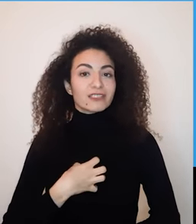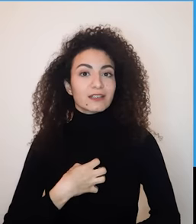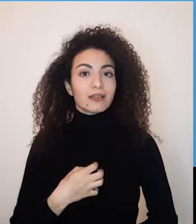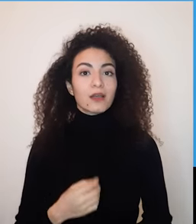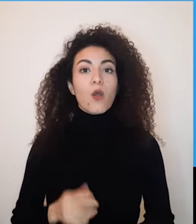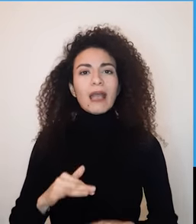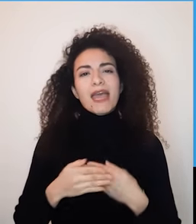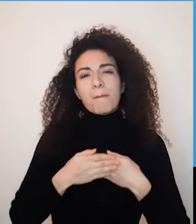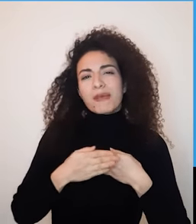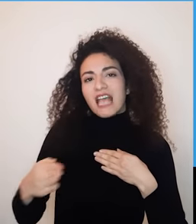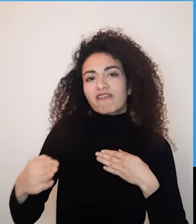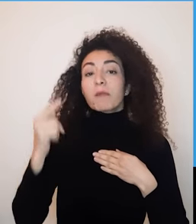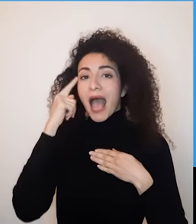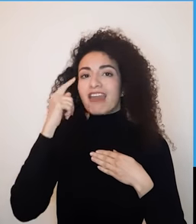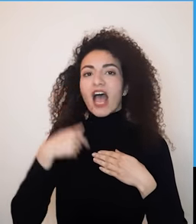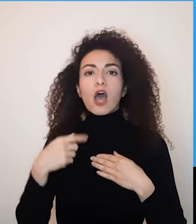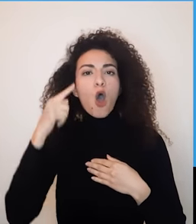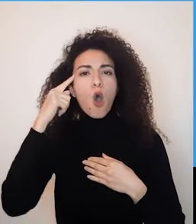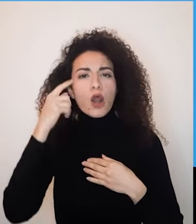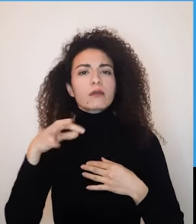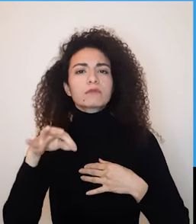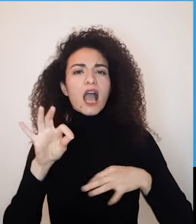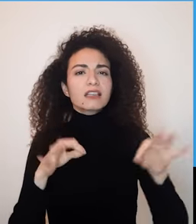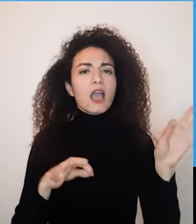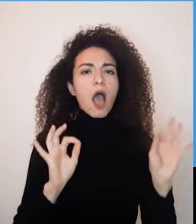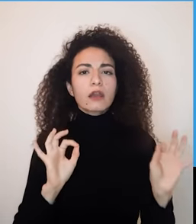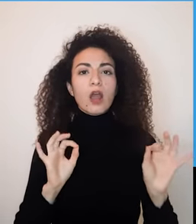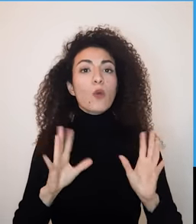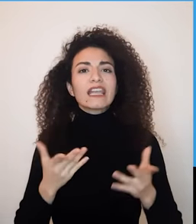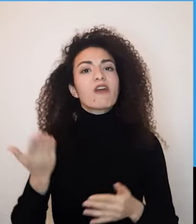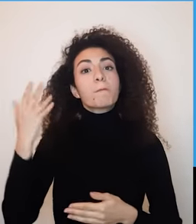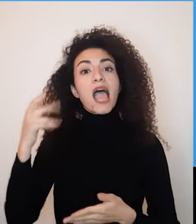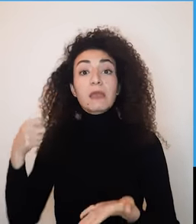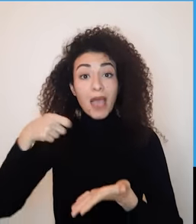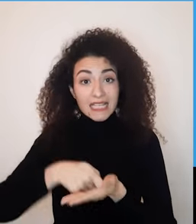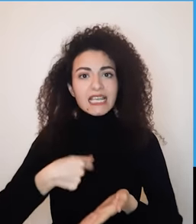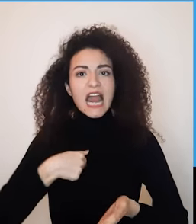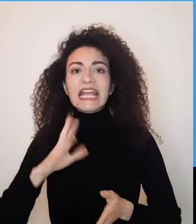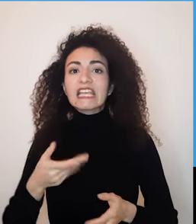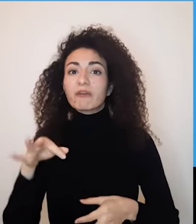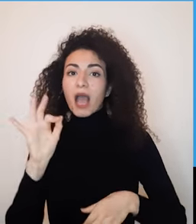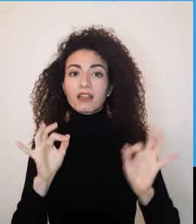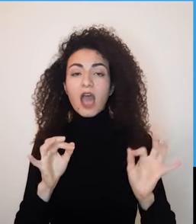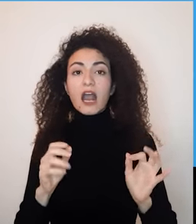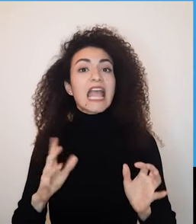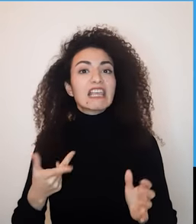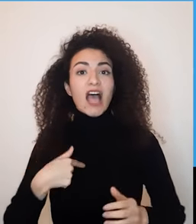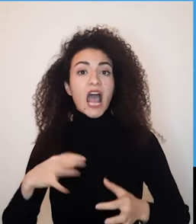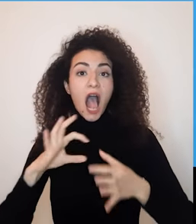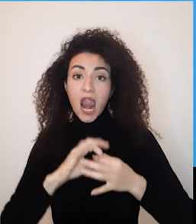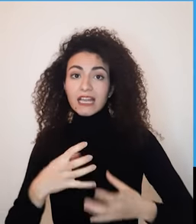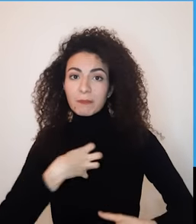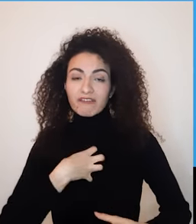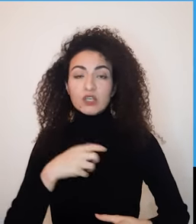الكافية من أجل إدراك مدى الحرية اللي بمتلكها تجاه أحداث بالماضي قد تؤثر ثلبياً أو إيجابياً على